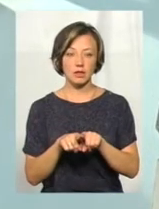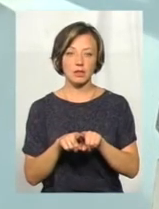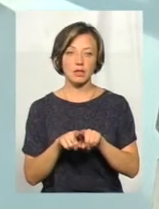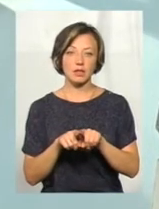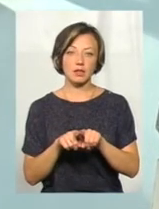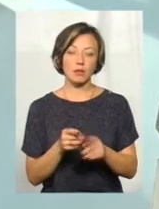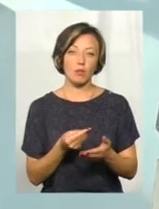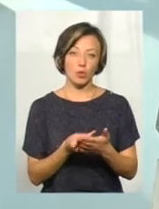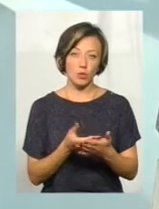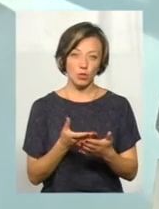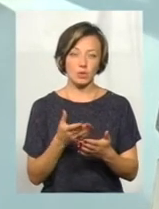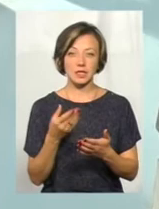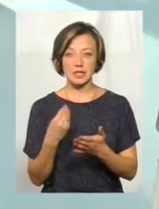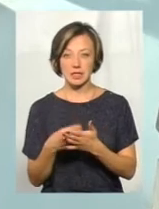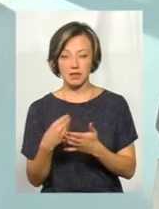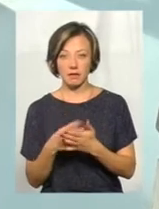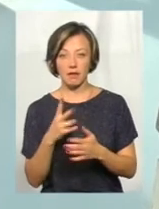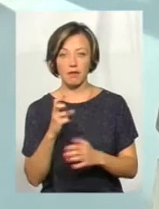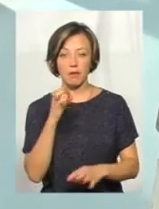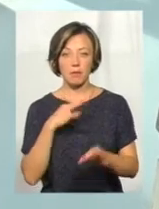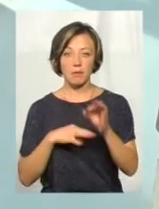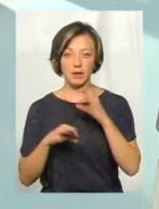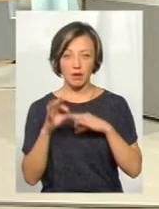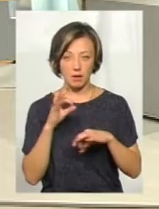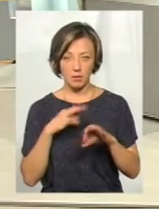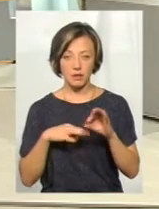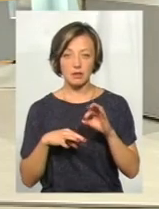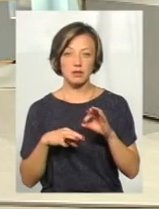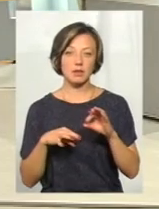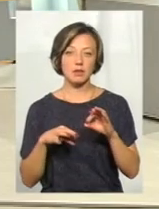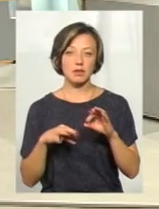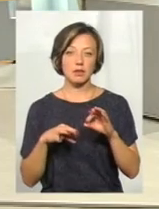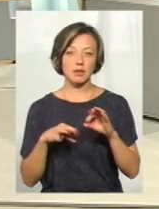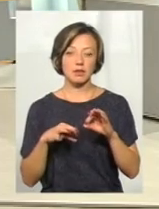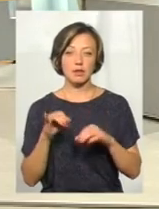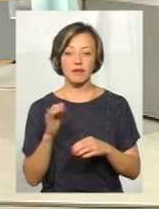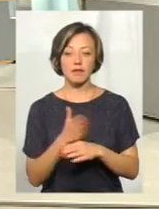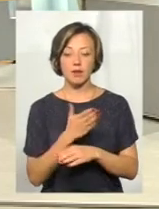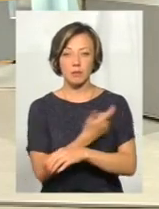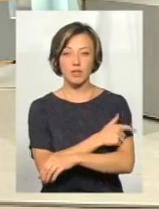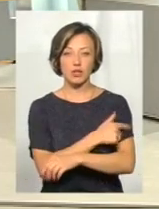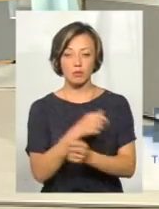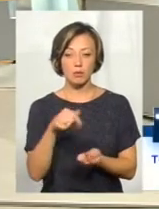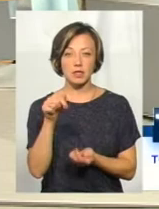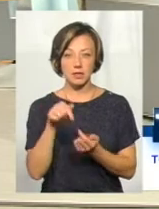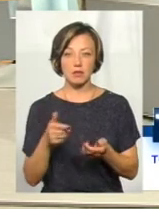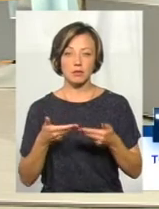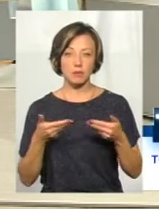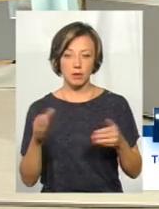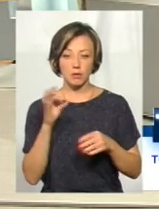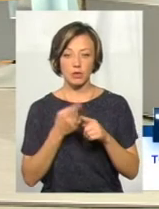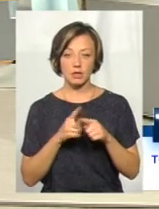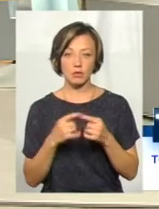на ціни на вартість медикаментів та й виробів медичного призначення, ми ж про них